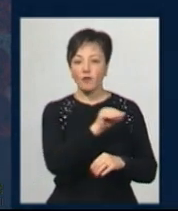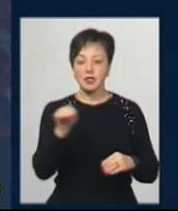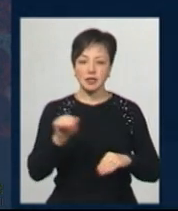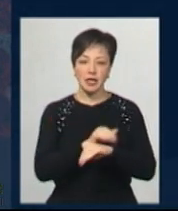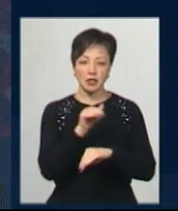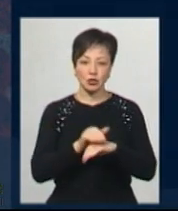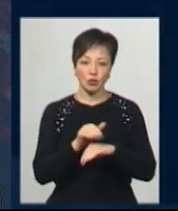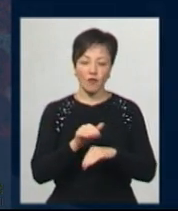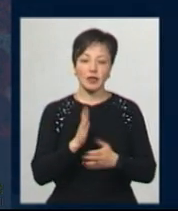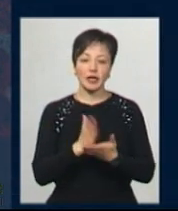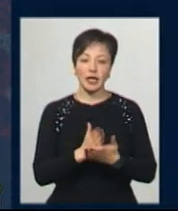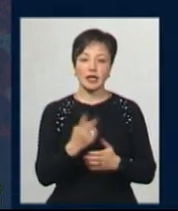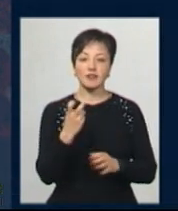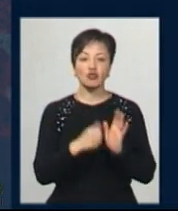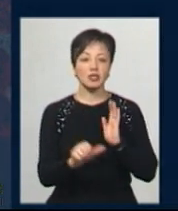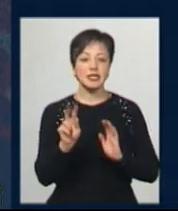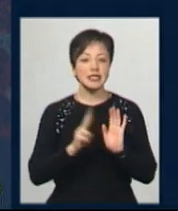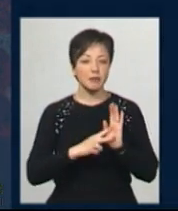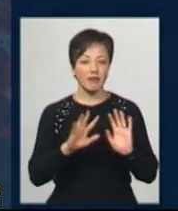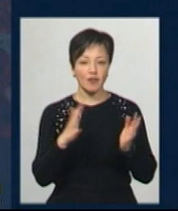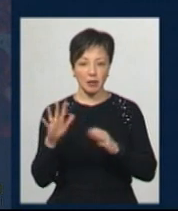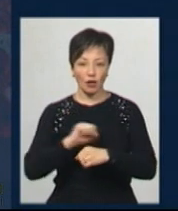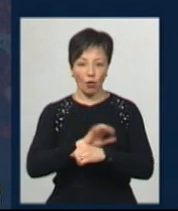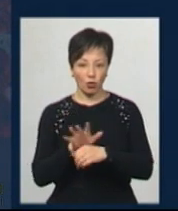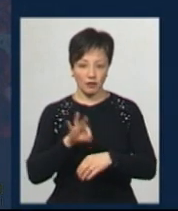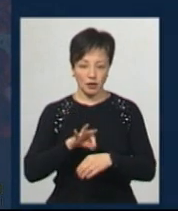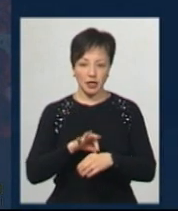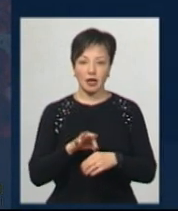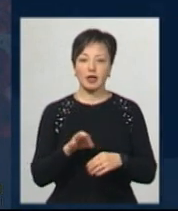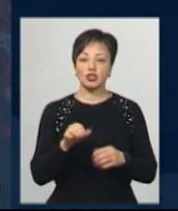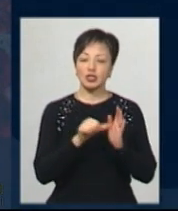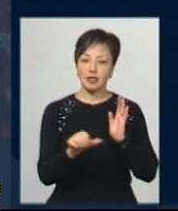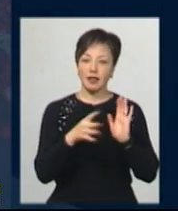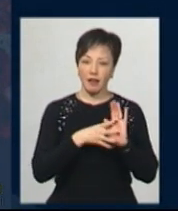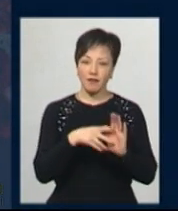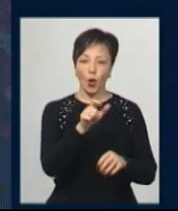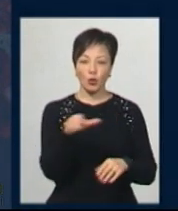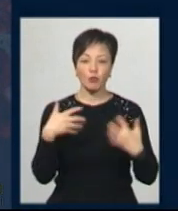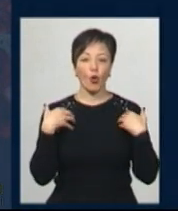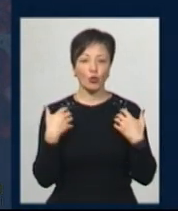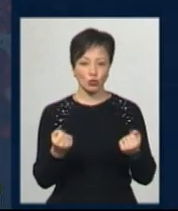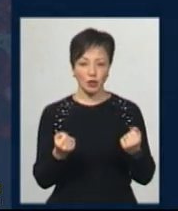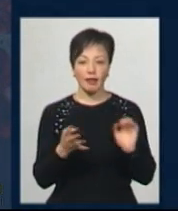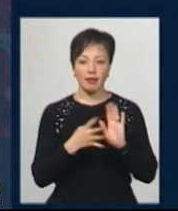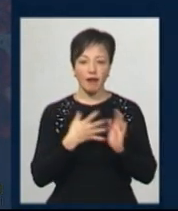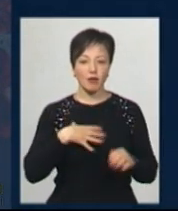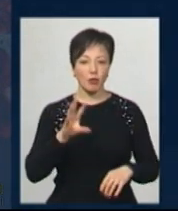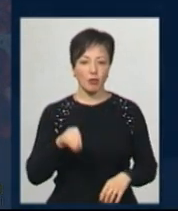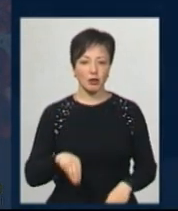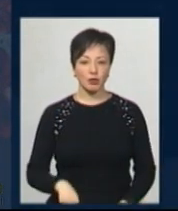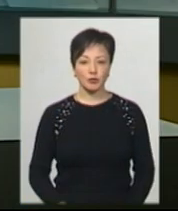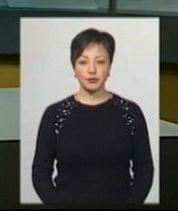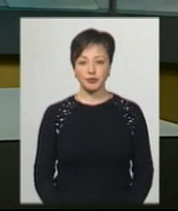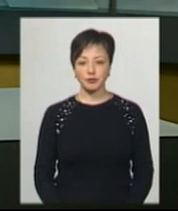зареєстрованих 267 випадків на ковід-19. З них 69 осіб одужало та 9 померло.